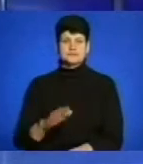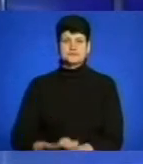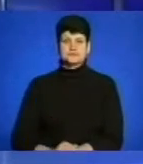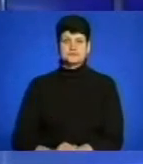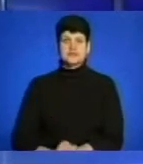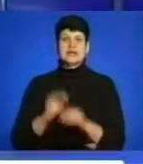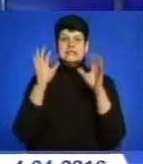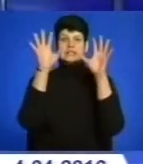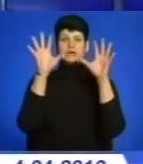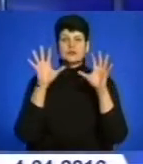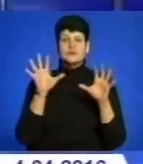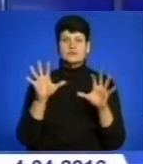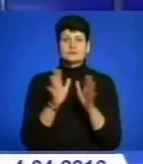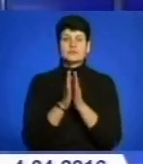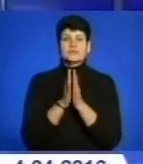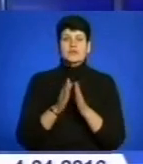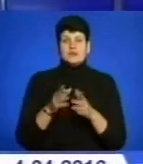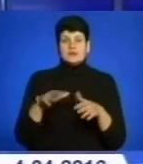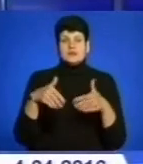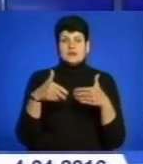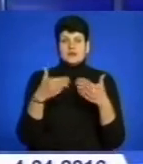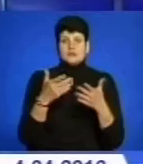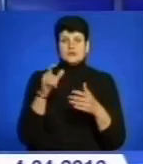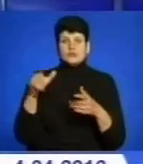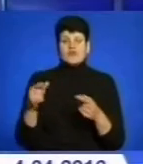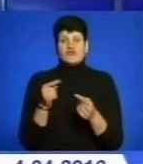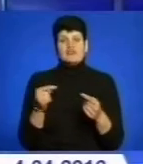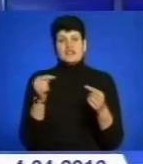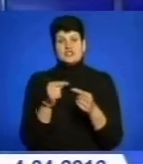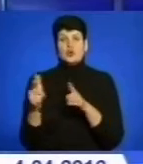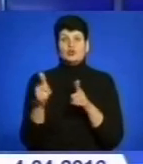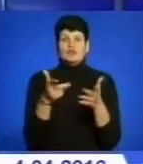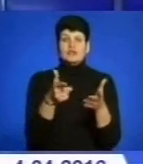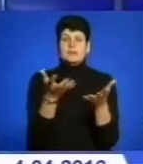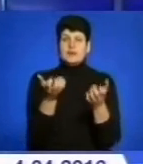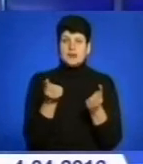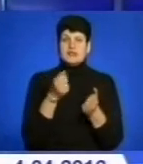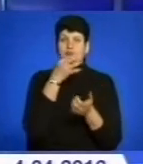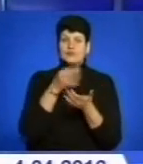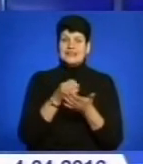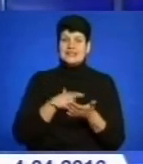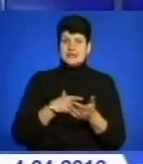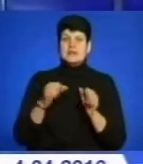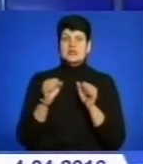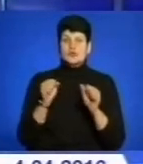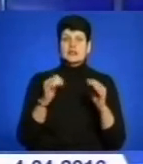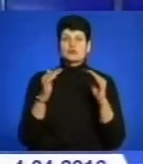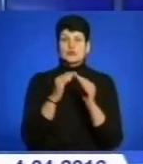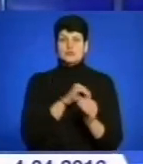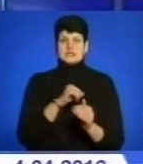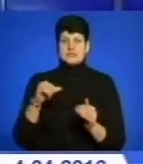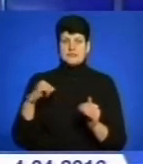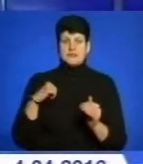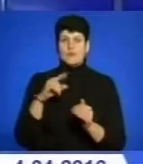Законодавство мотивує жителів багатоповерхових будинків визначитися, чи готові вони брати відповідальність на себе та керувати будинком самостійно.